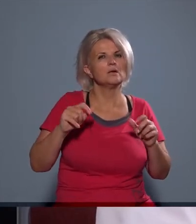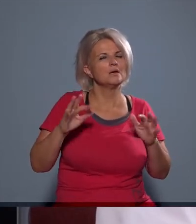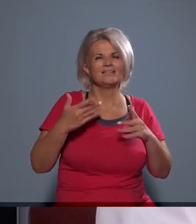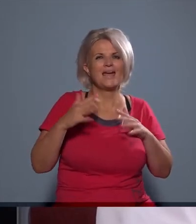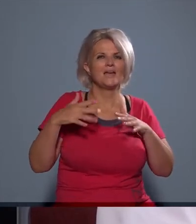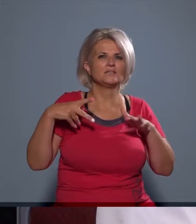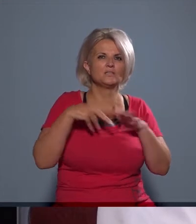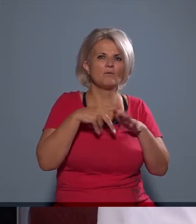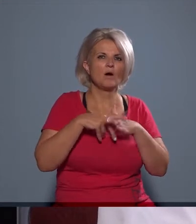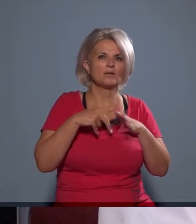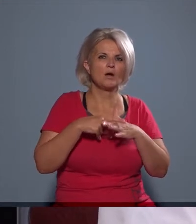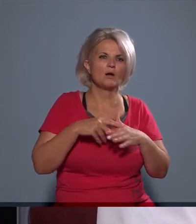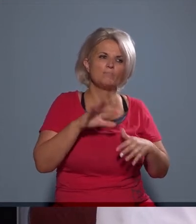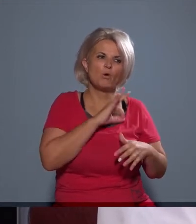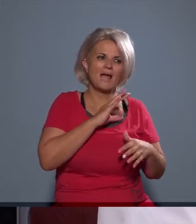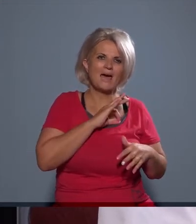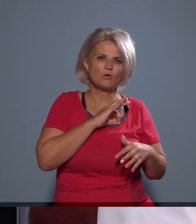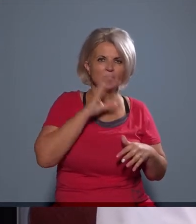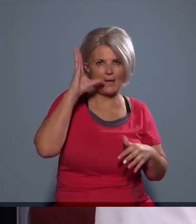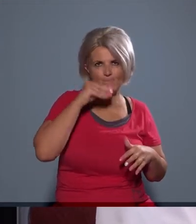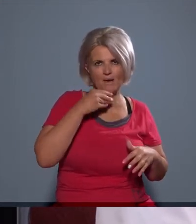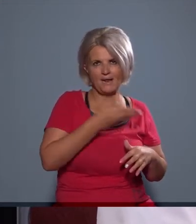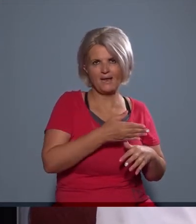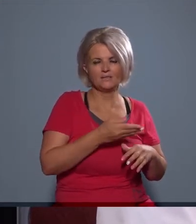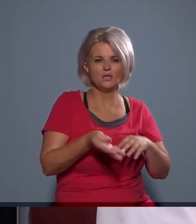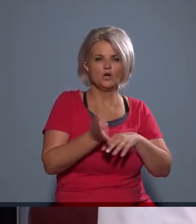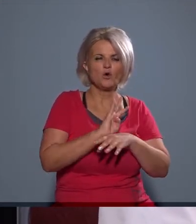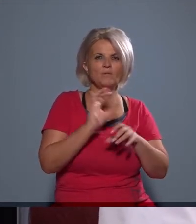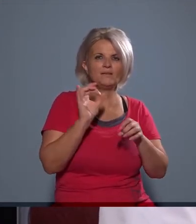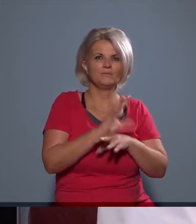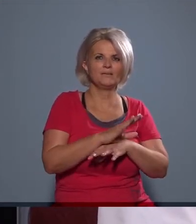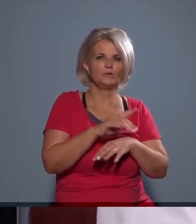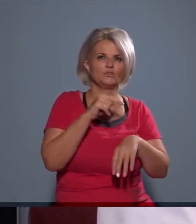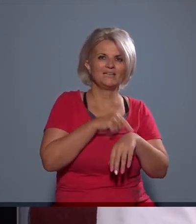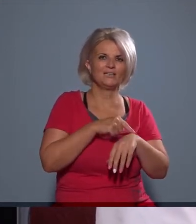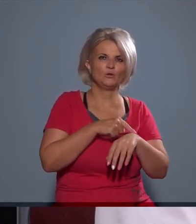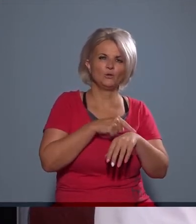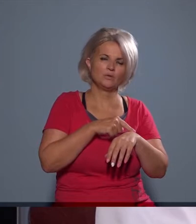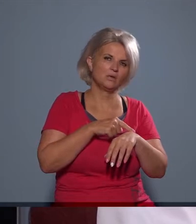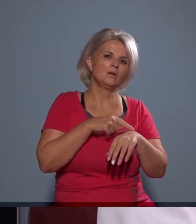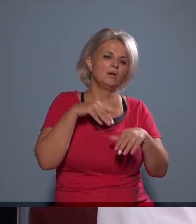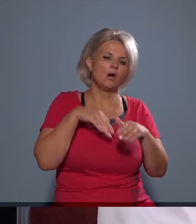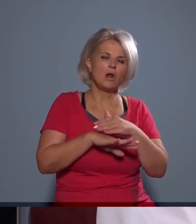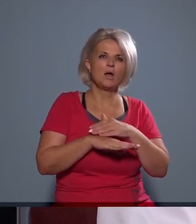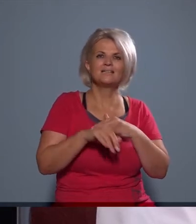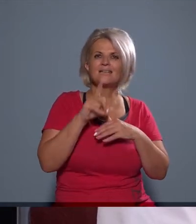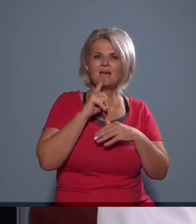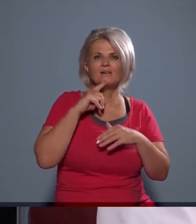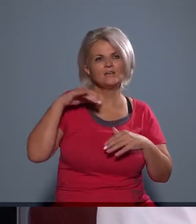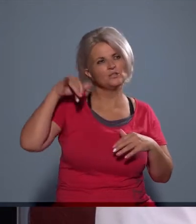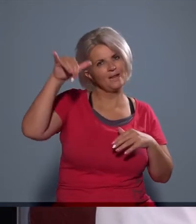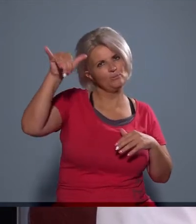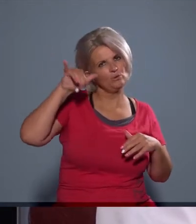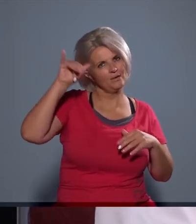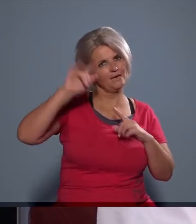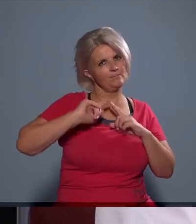polgárokat, és a COVID időszak alatt nyilvánvalóan, amikor alig jártak a gépek, ez a dolog